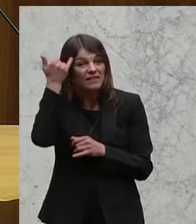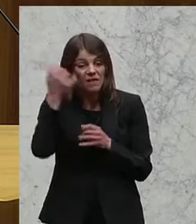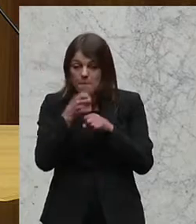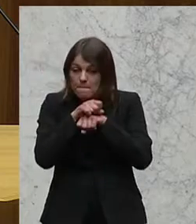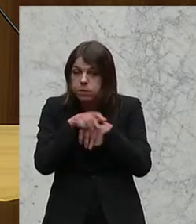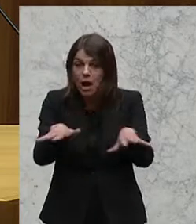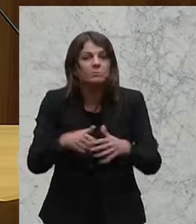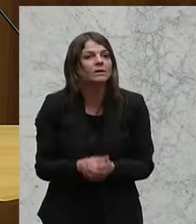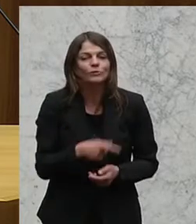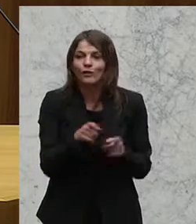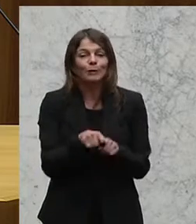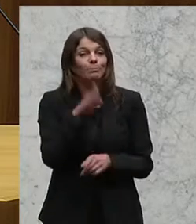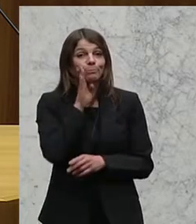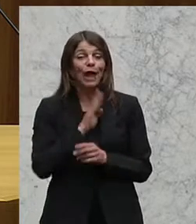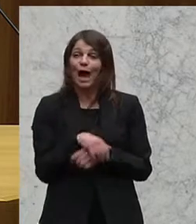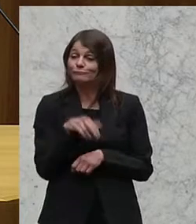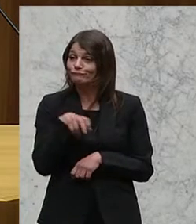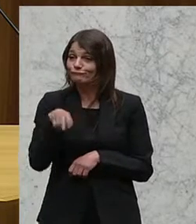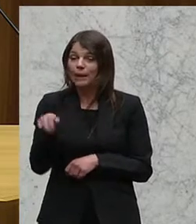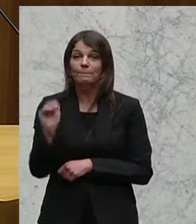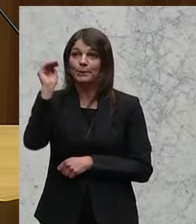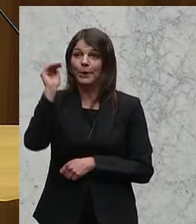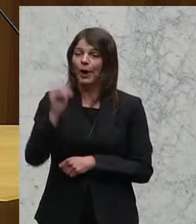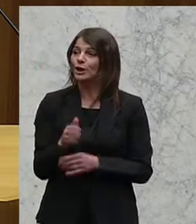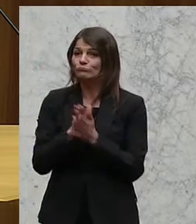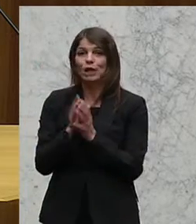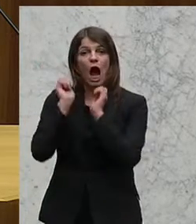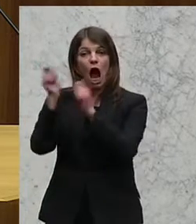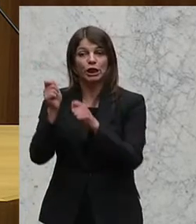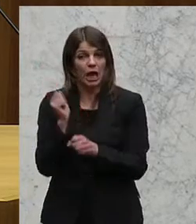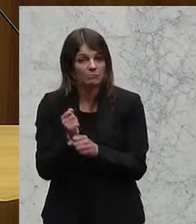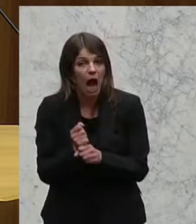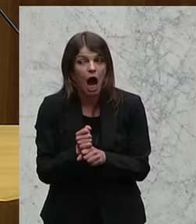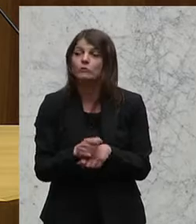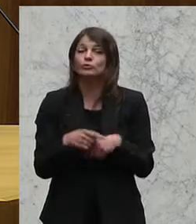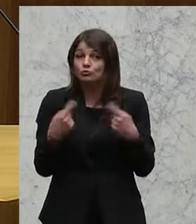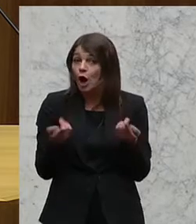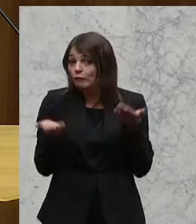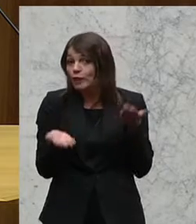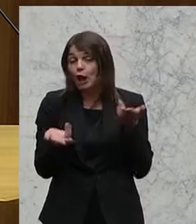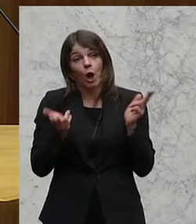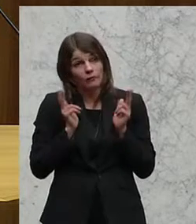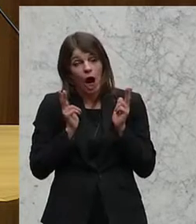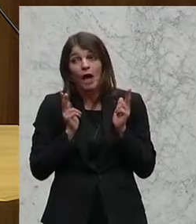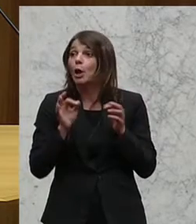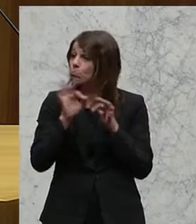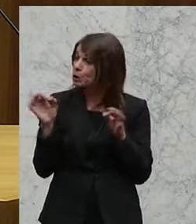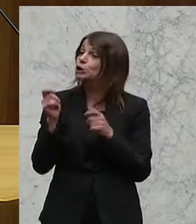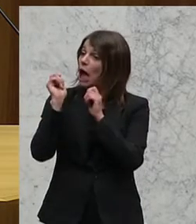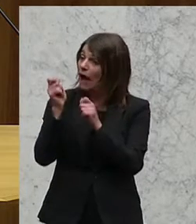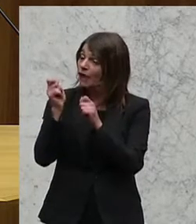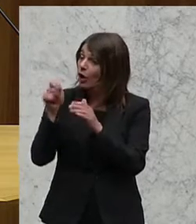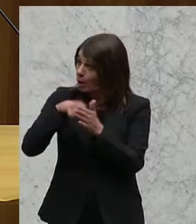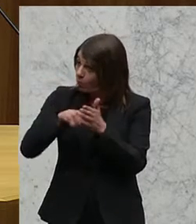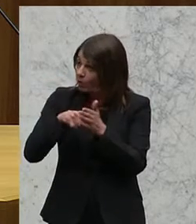verbreiten, dass die brav zur Behörde gehen, einen Antrag stellen und dann noch vielleicht warten, bis innen dieser Antrag